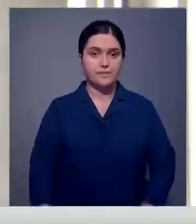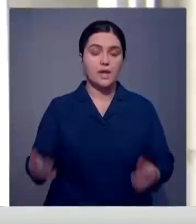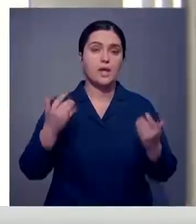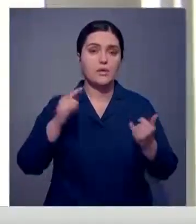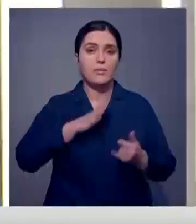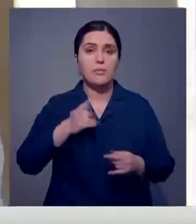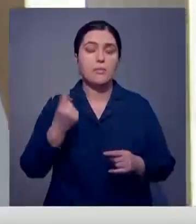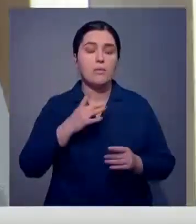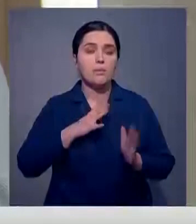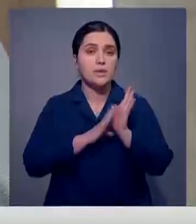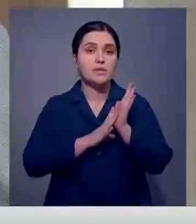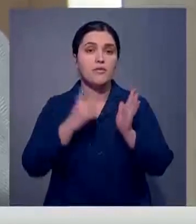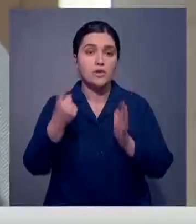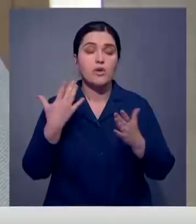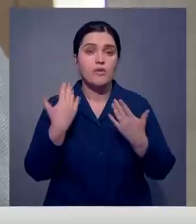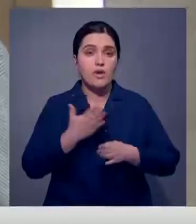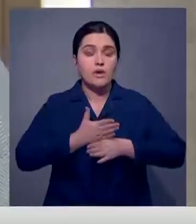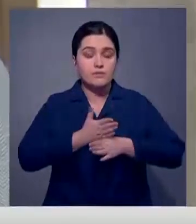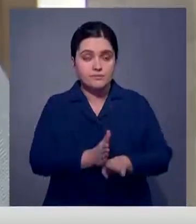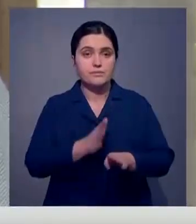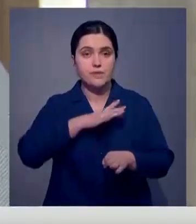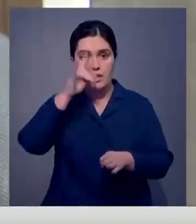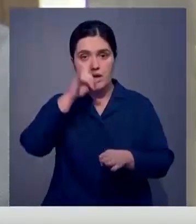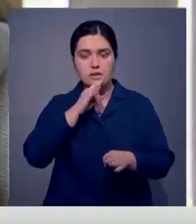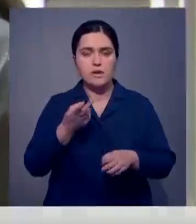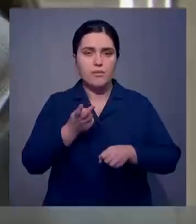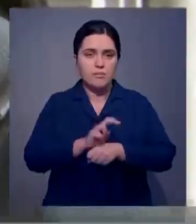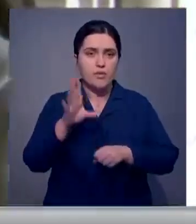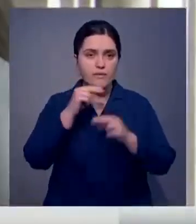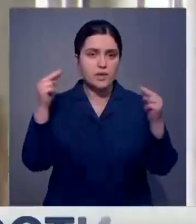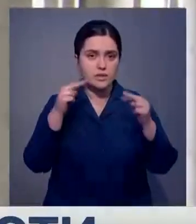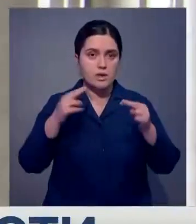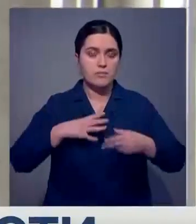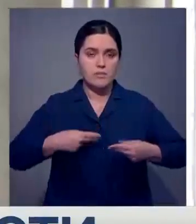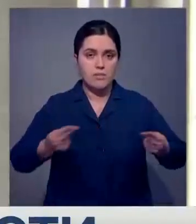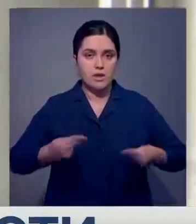члены Верховного Совета, чтобы стать свидетелями подписания судьбоносного документа.